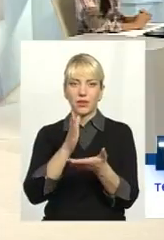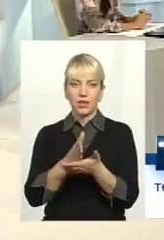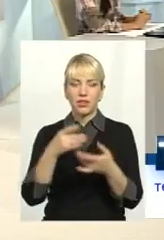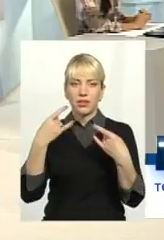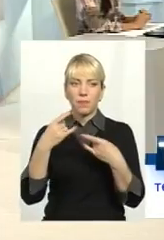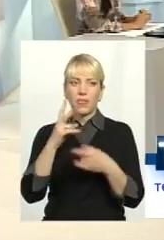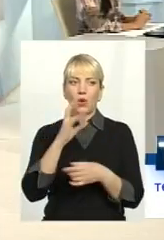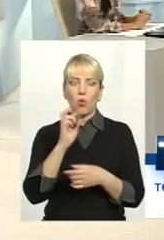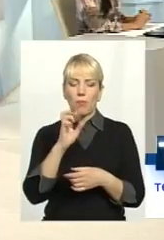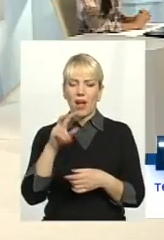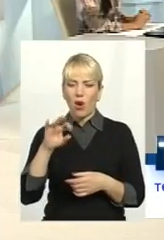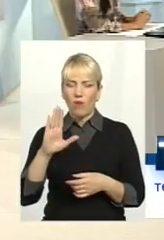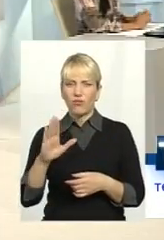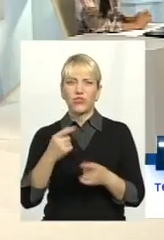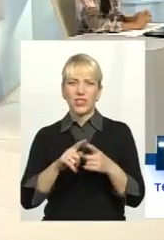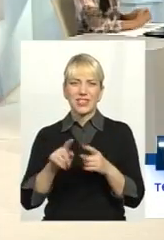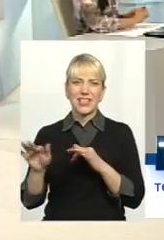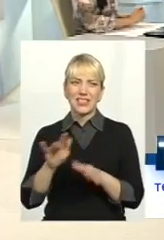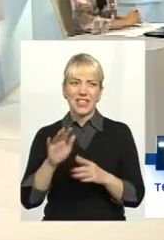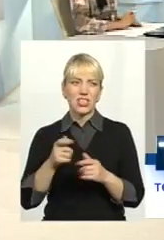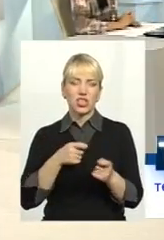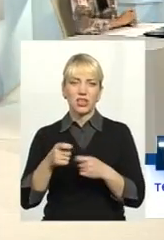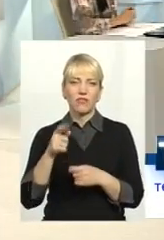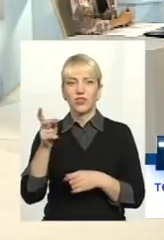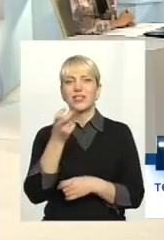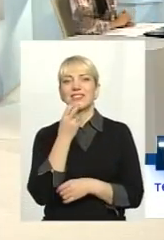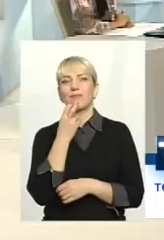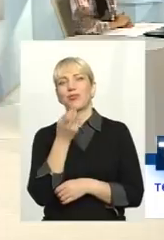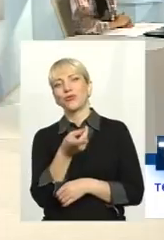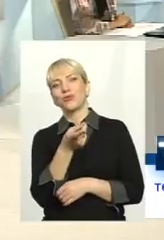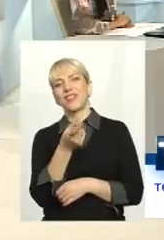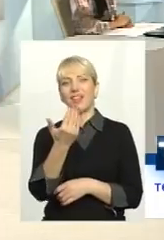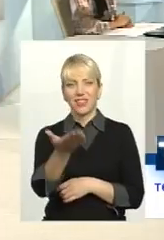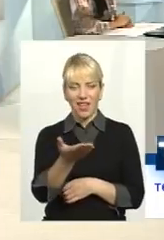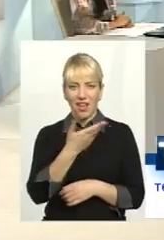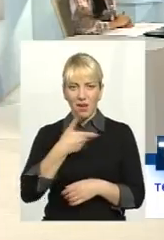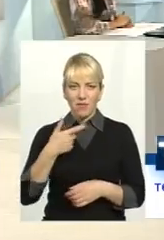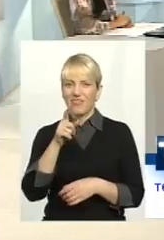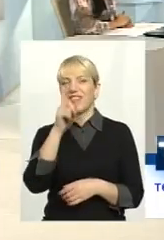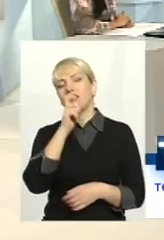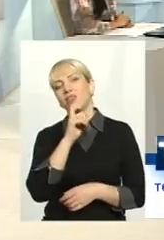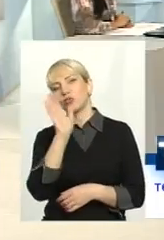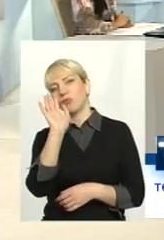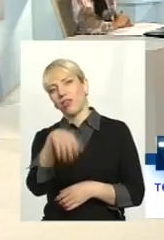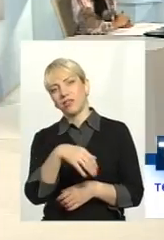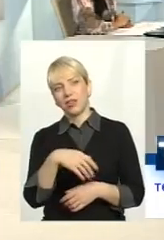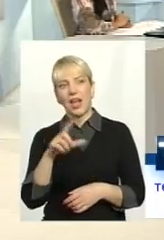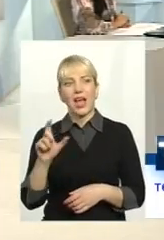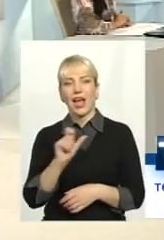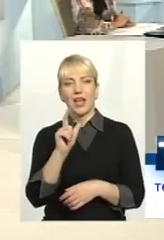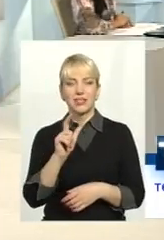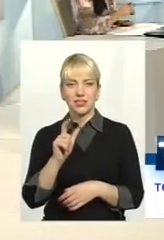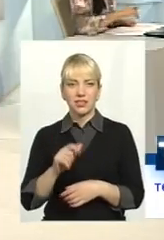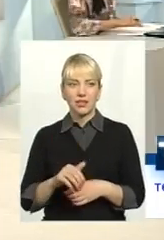задаємо Кобалєва там, ну це діячці, керівники, вони сміються над нами, кажуть, ви нічого не розумієте, газ за гостом.